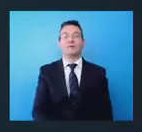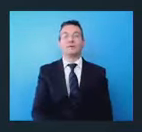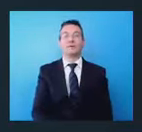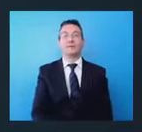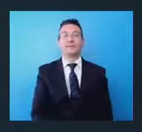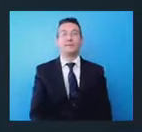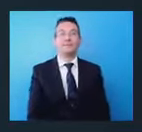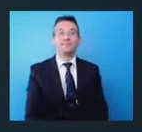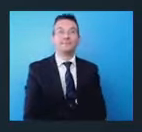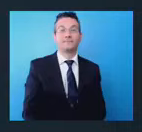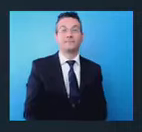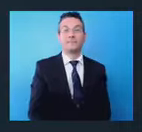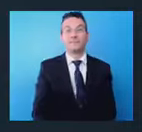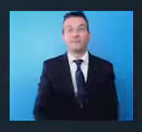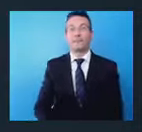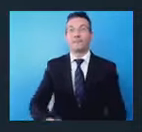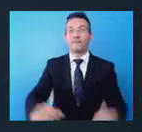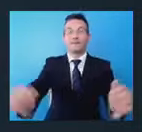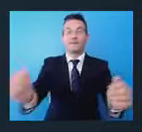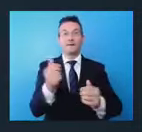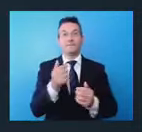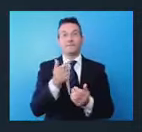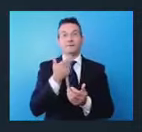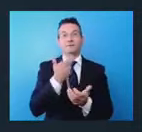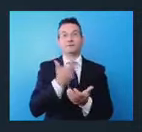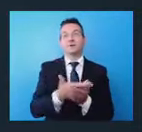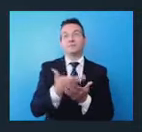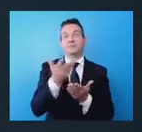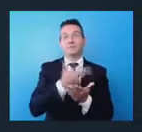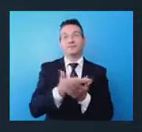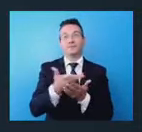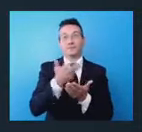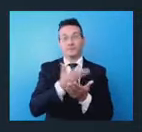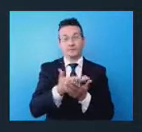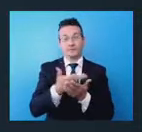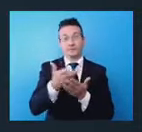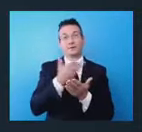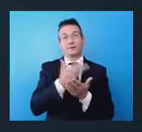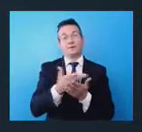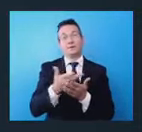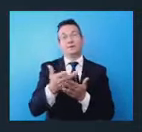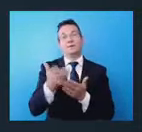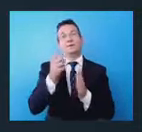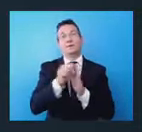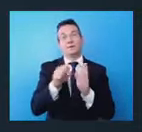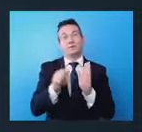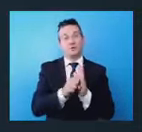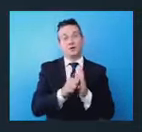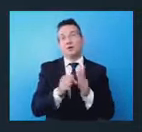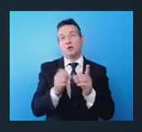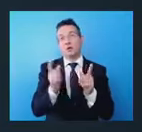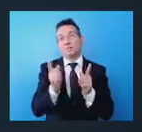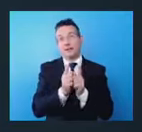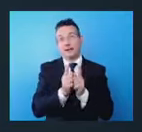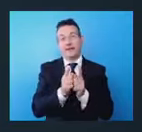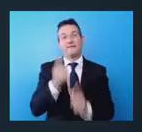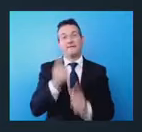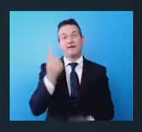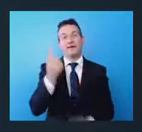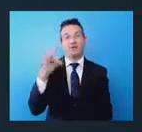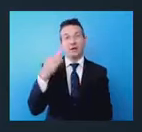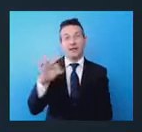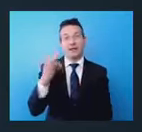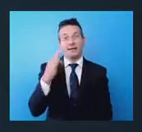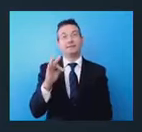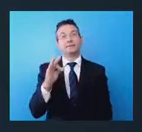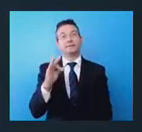Racconterò e illustrerò la storia, un'eccellenza breve, di un'esperienza che si è sviluppata